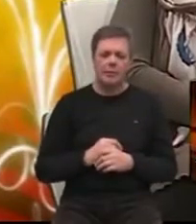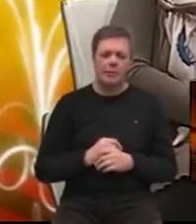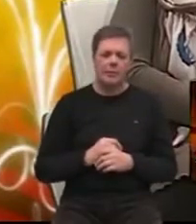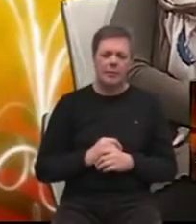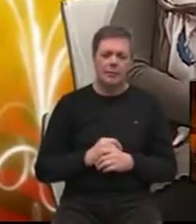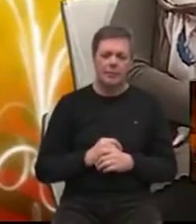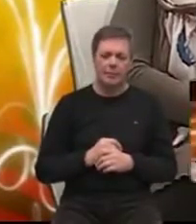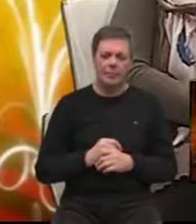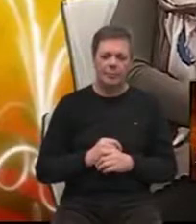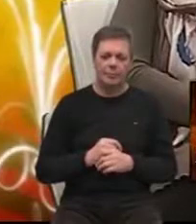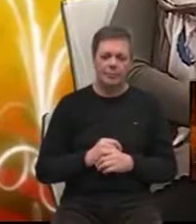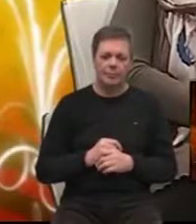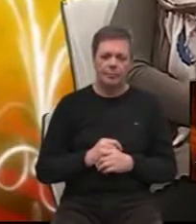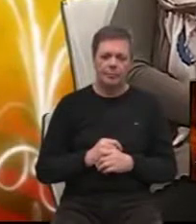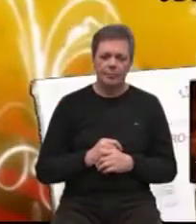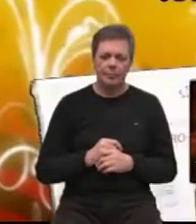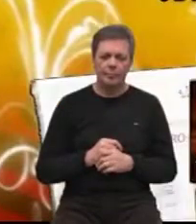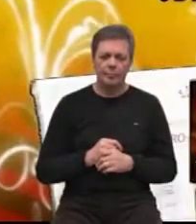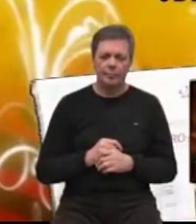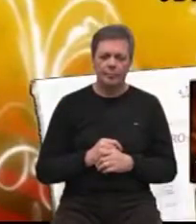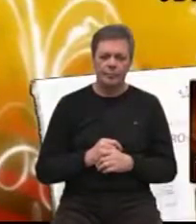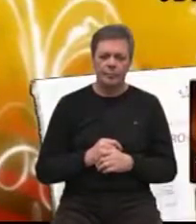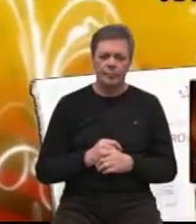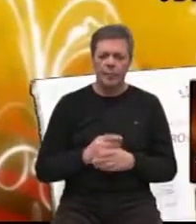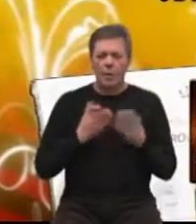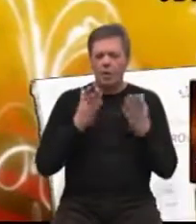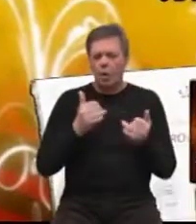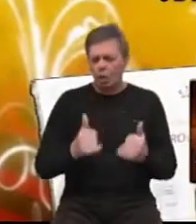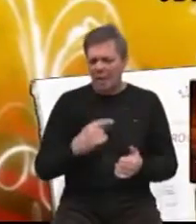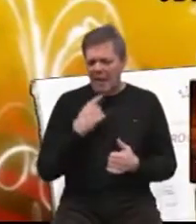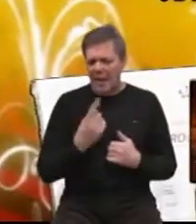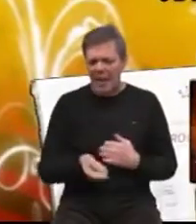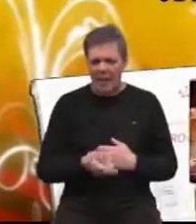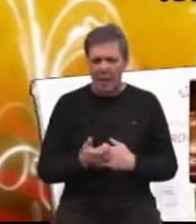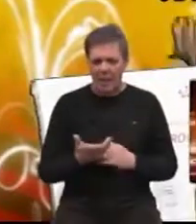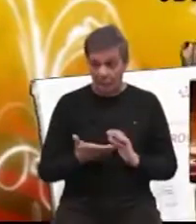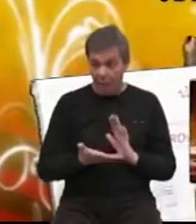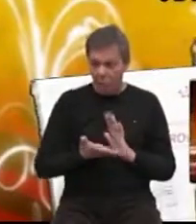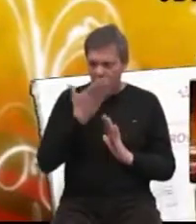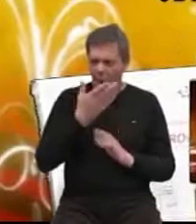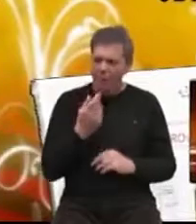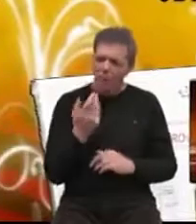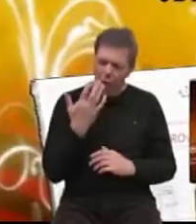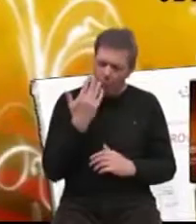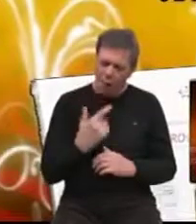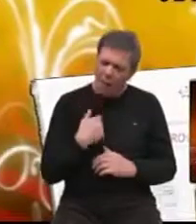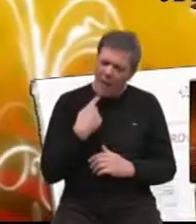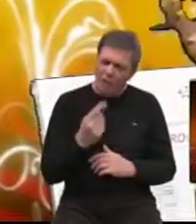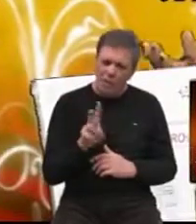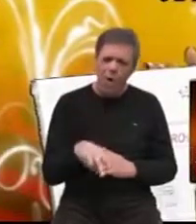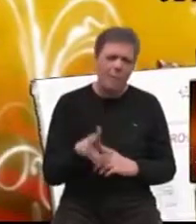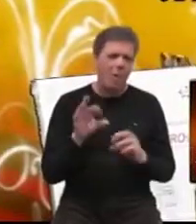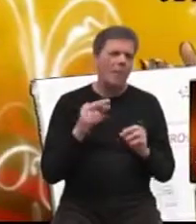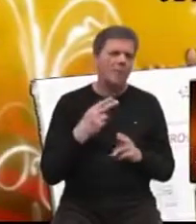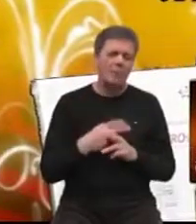bolest koja uzrokuje demenciju. I to što ste sad spomenuli, taj malo veći broj, jer mi imamo